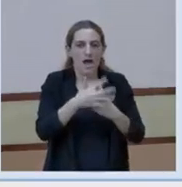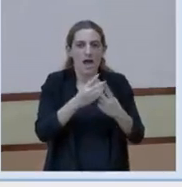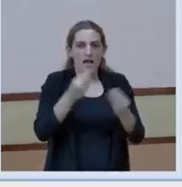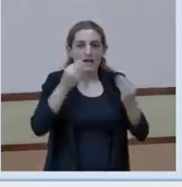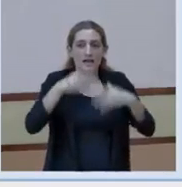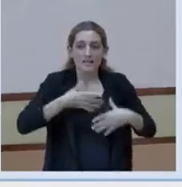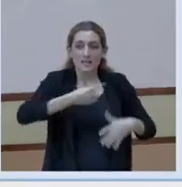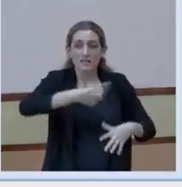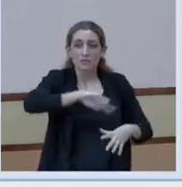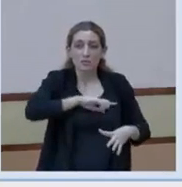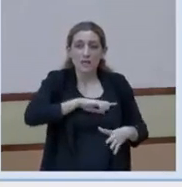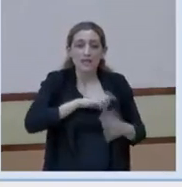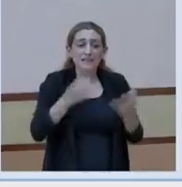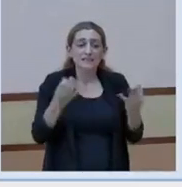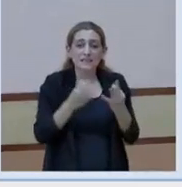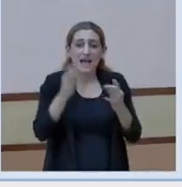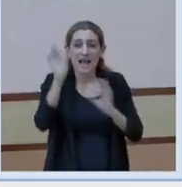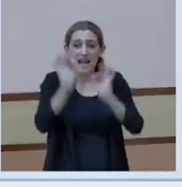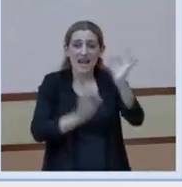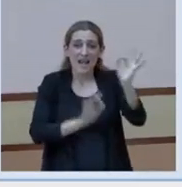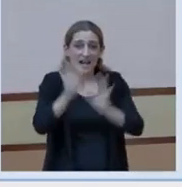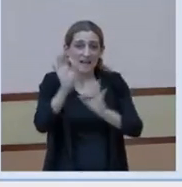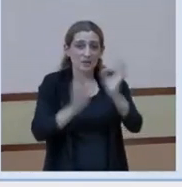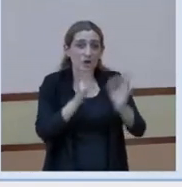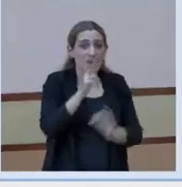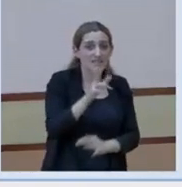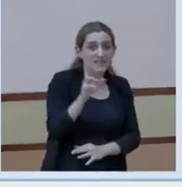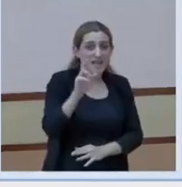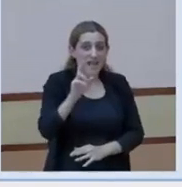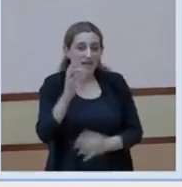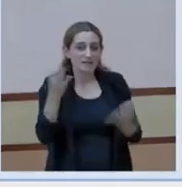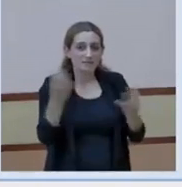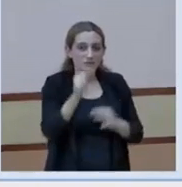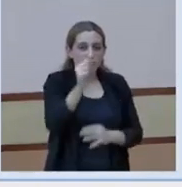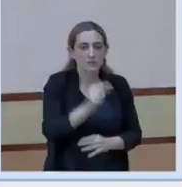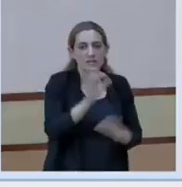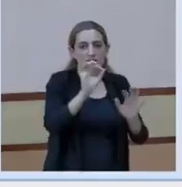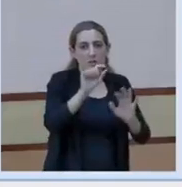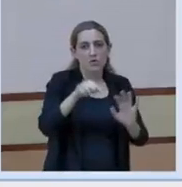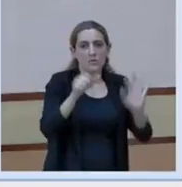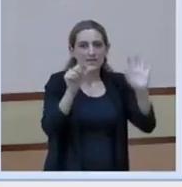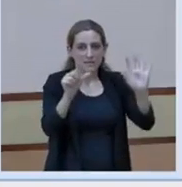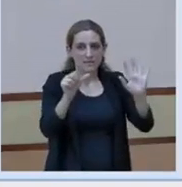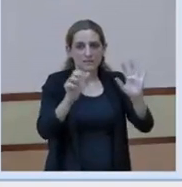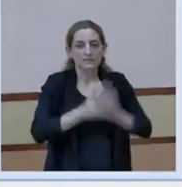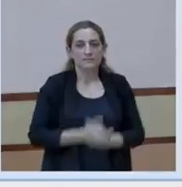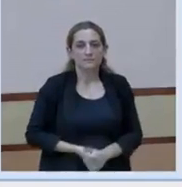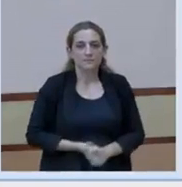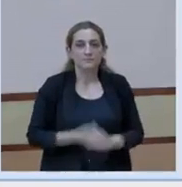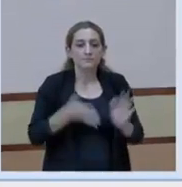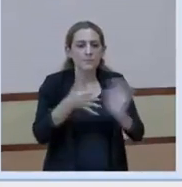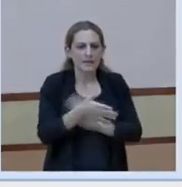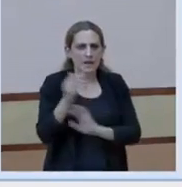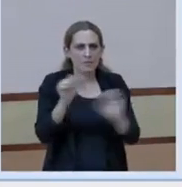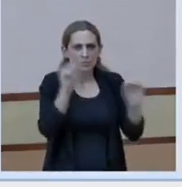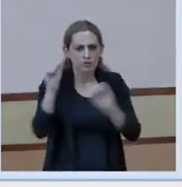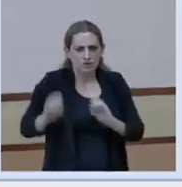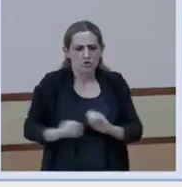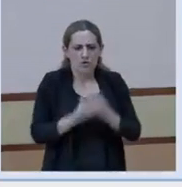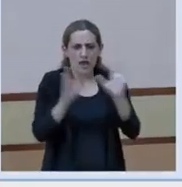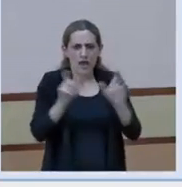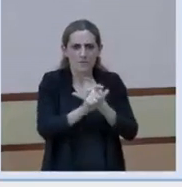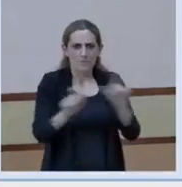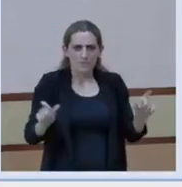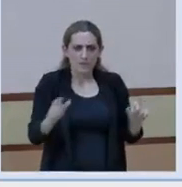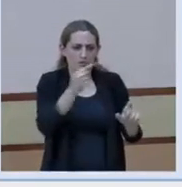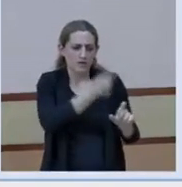Hazard Regió, és de 0,6. Per tant, tindrien una protecció clara en les persones que s'han vacunat